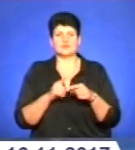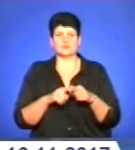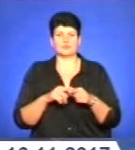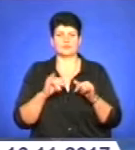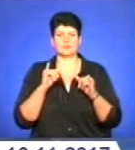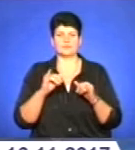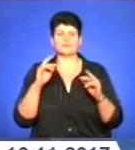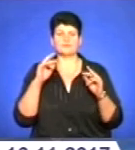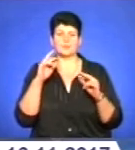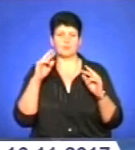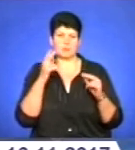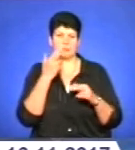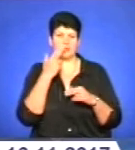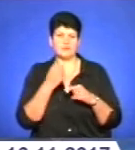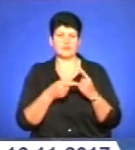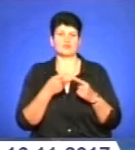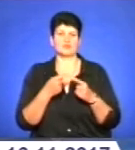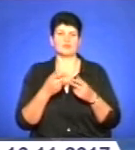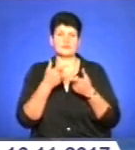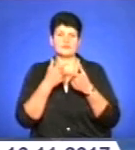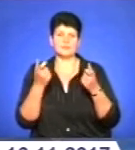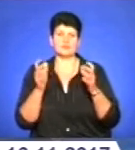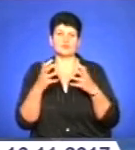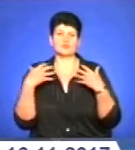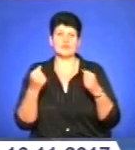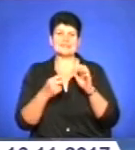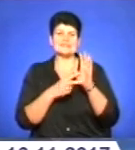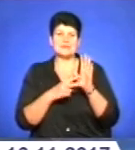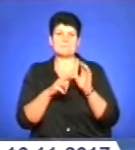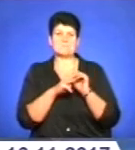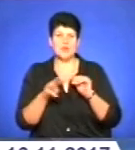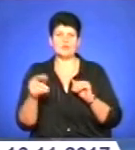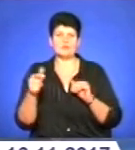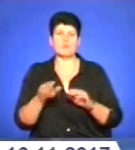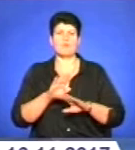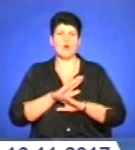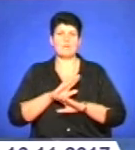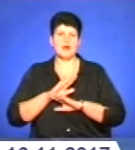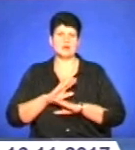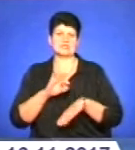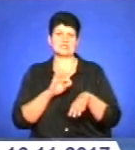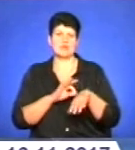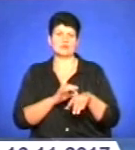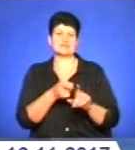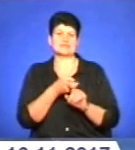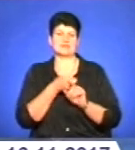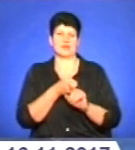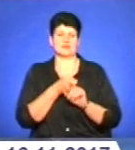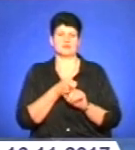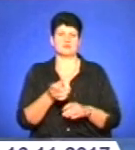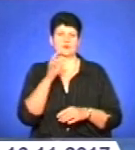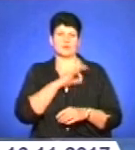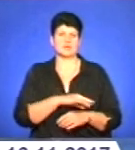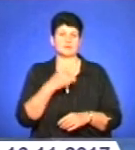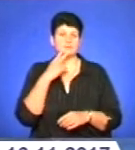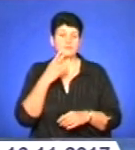Всесвітньої організації охорони здоров'я, щороку майже 7 мільйонів людей у світі помирають від захворювань, пов'язаних з вживанням тютюну.